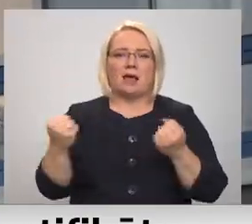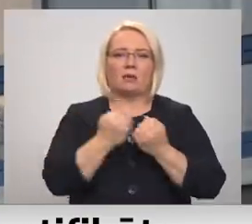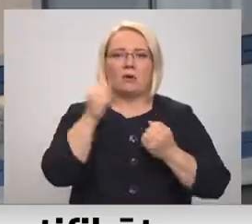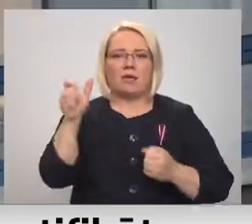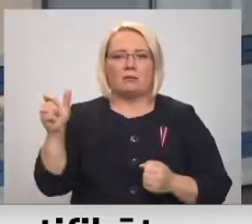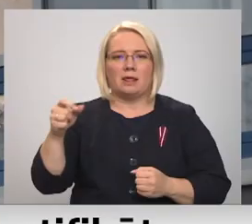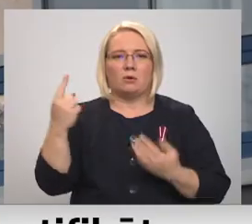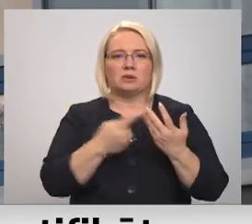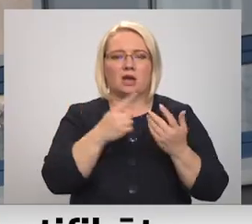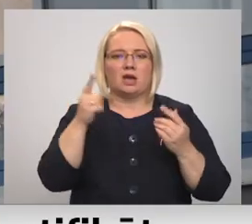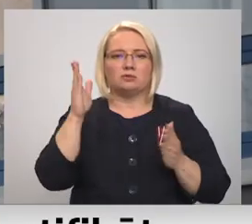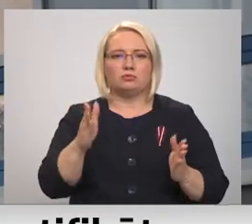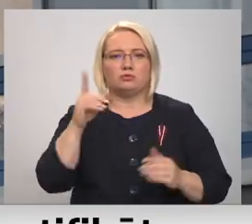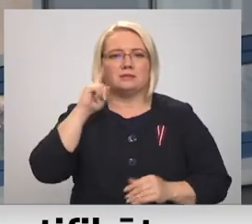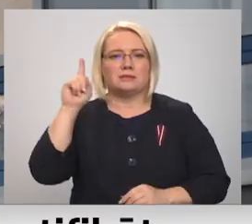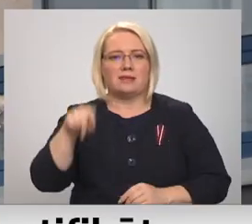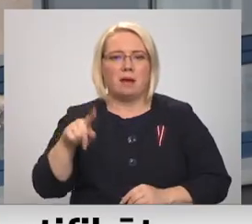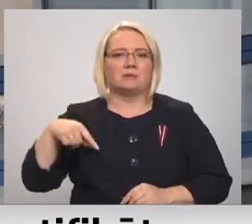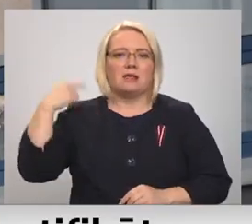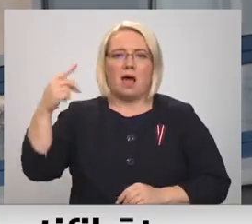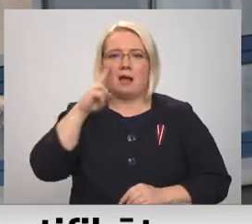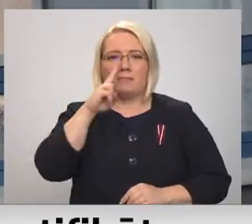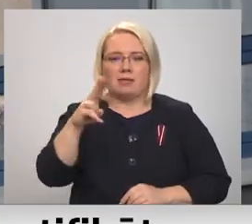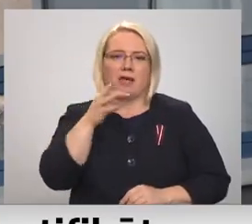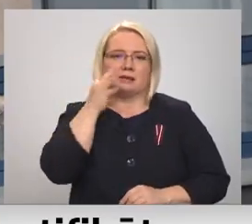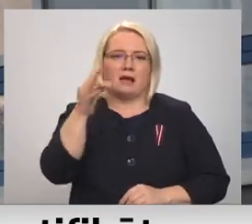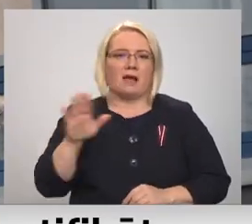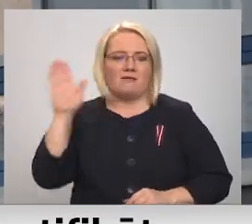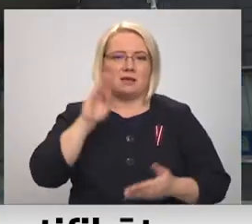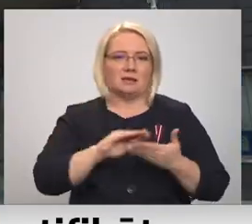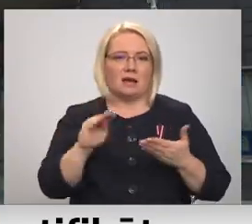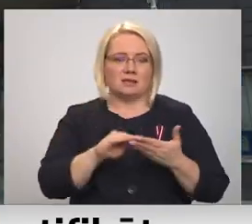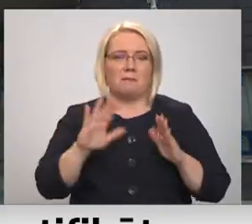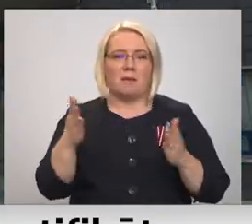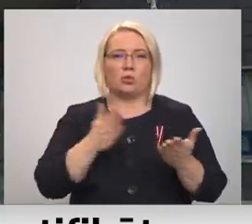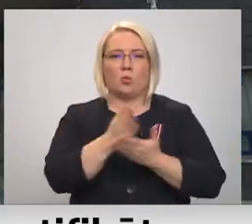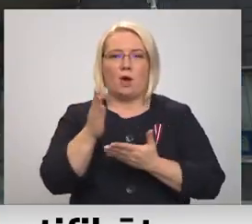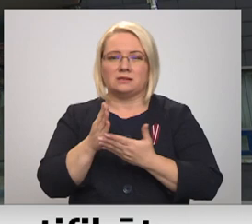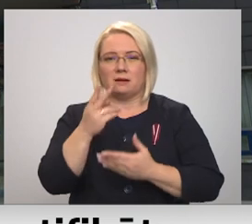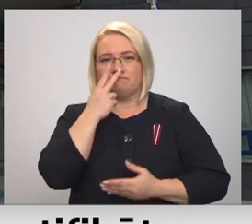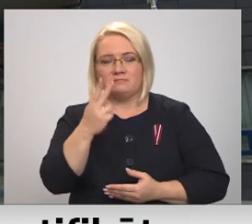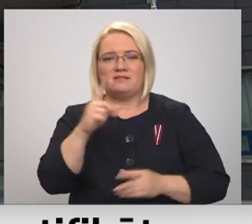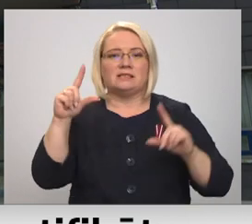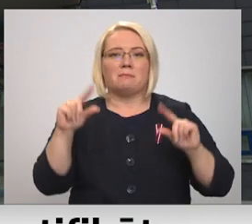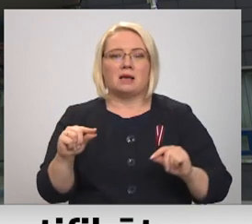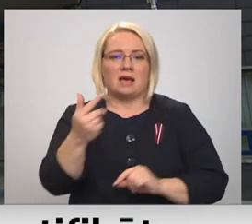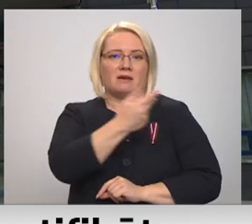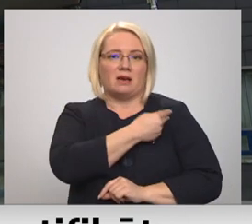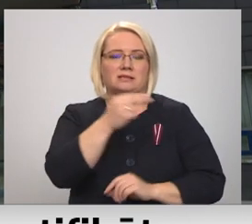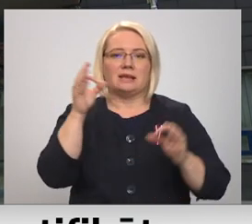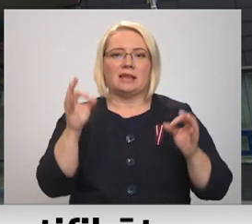zināms viennākamnedēļas sola valsts kancelējā. Tomēr raugoties pa nozerēm vismazāk vakcinēto, pašlaik ir